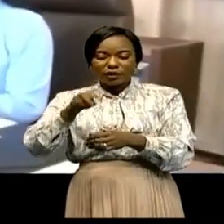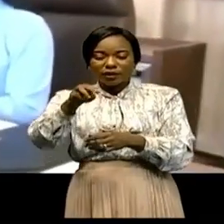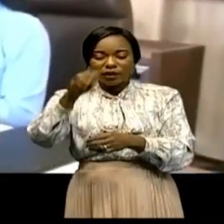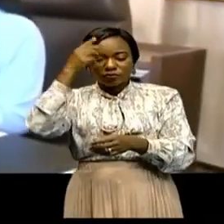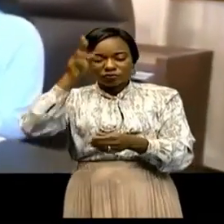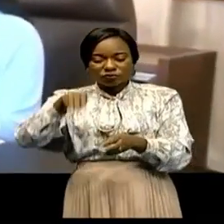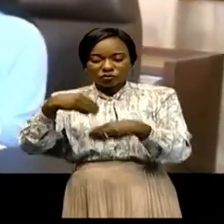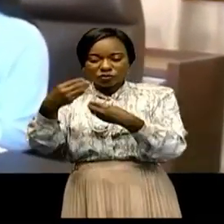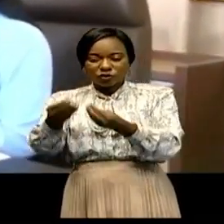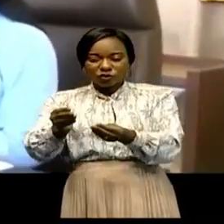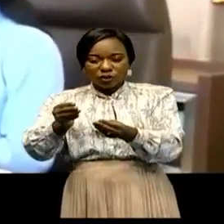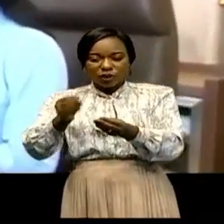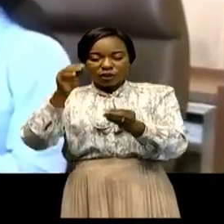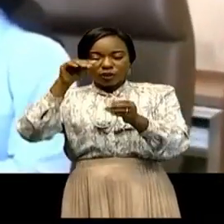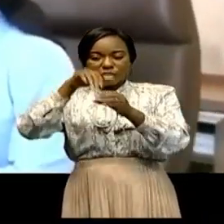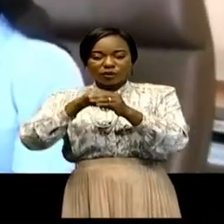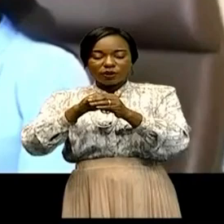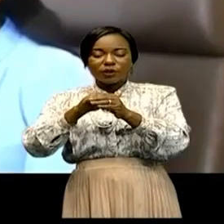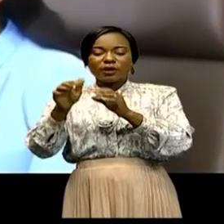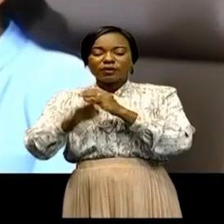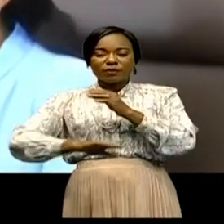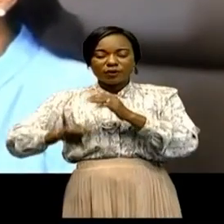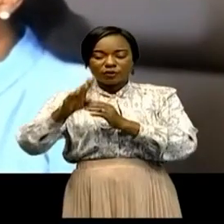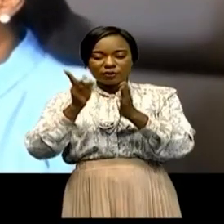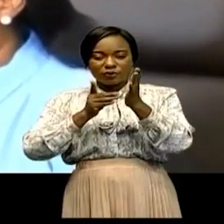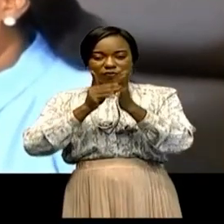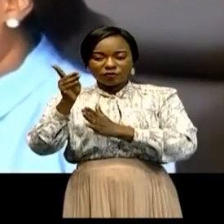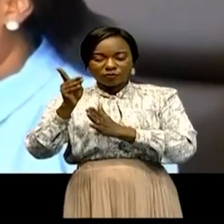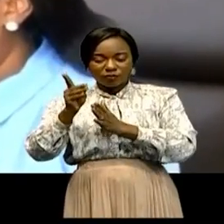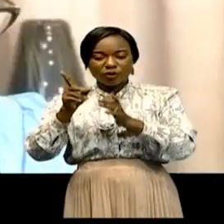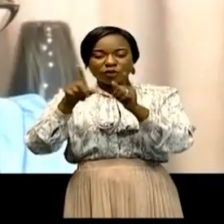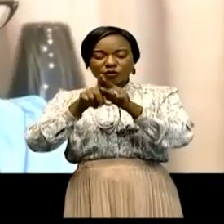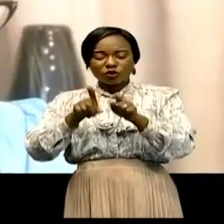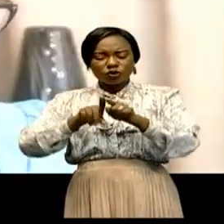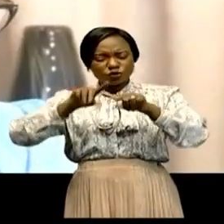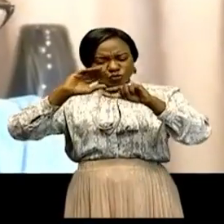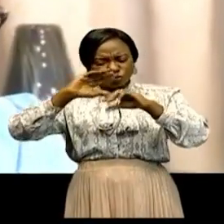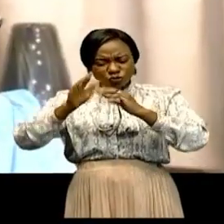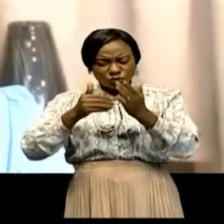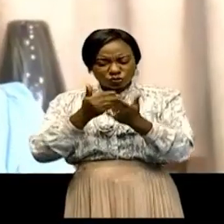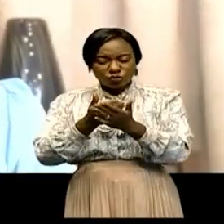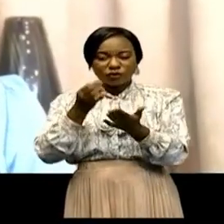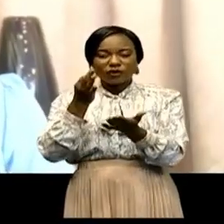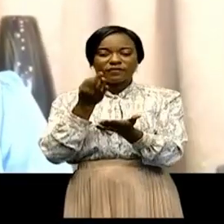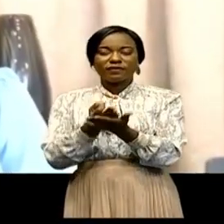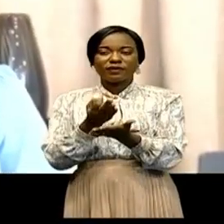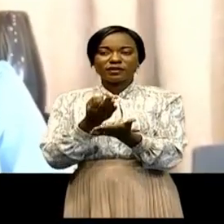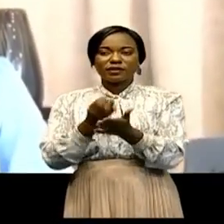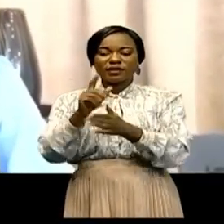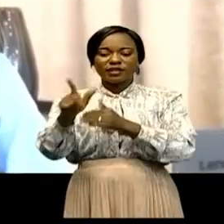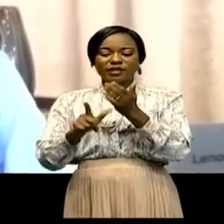dans les pays en développement. En ce qui concerne les retombées financières, la vice-première ministre a évoqué ce qui suit.